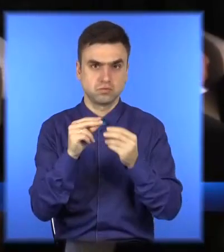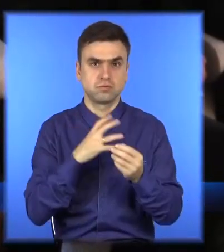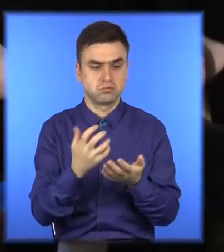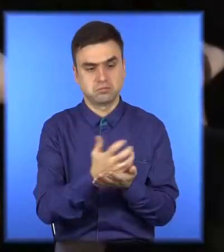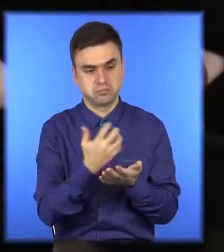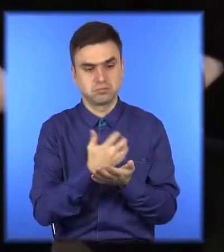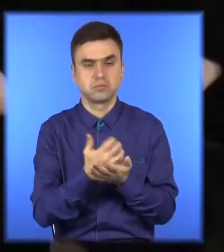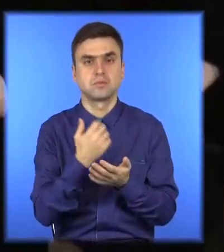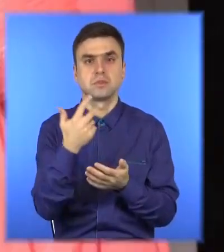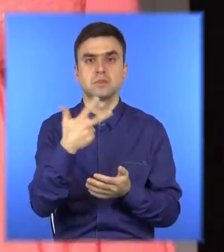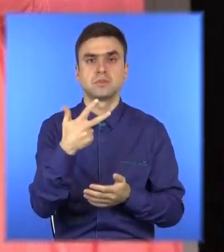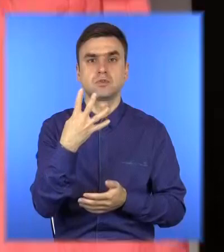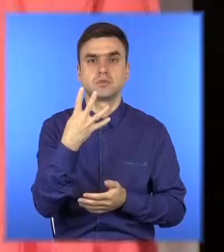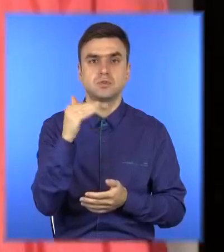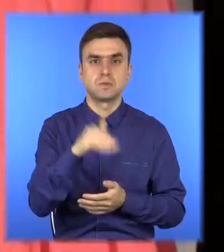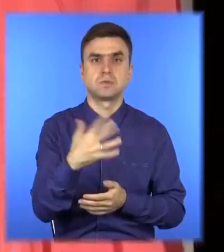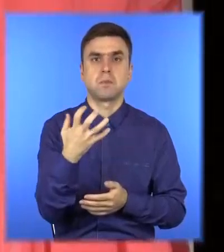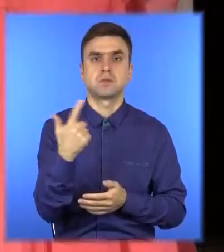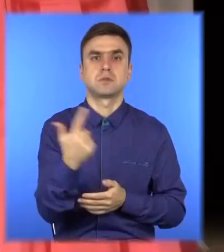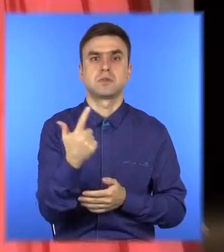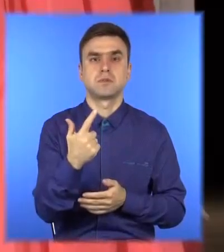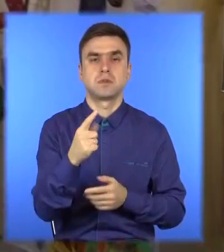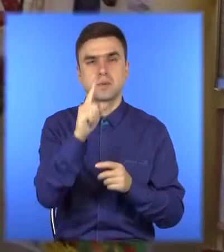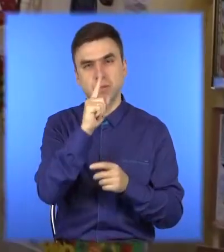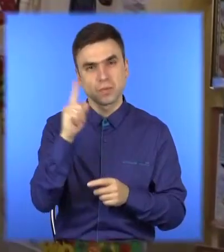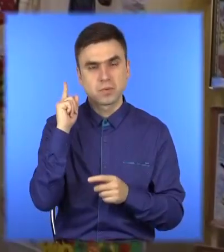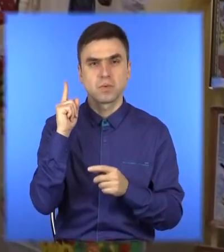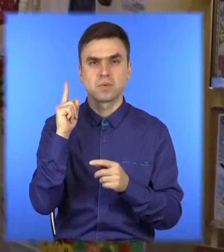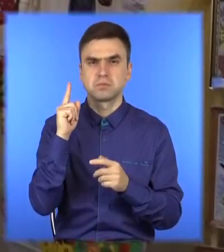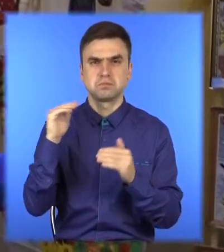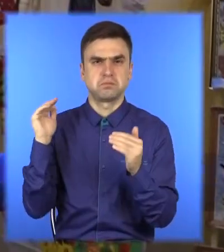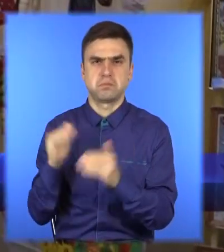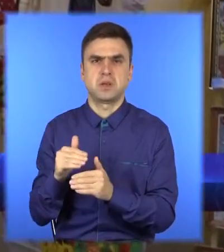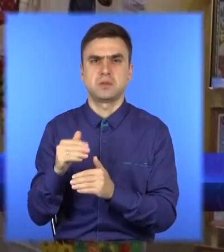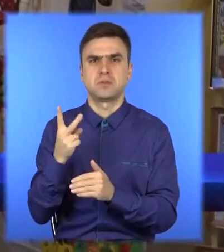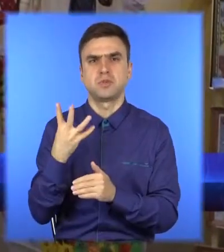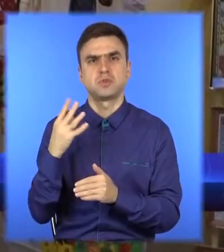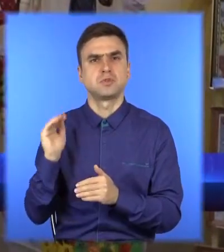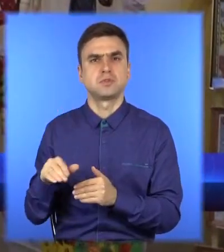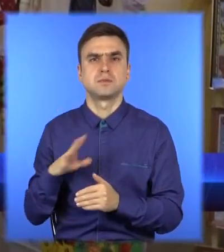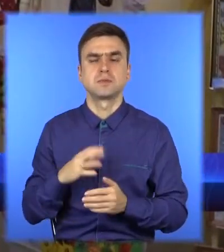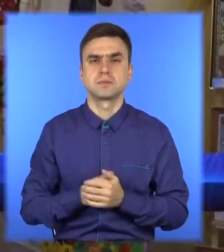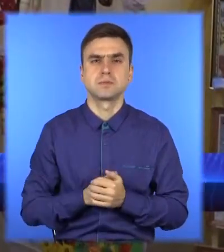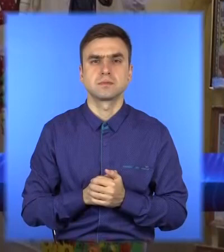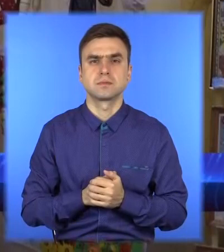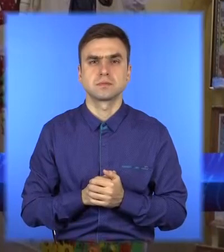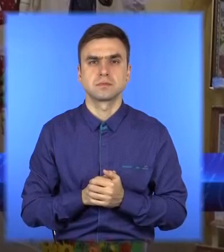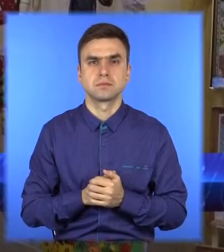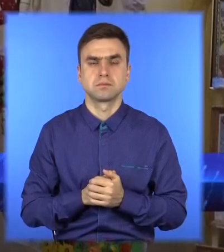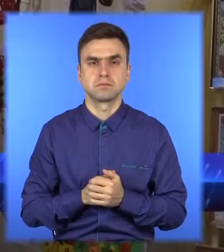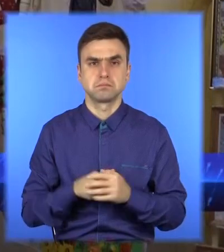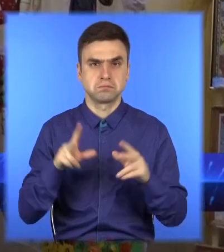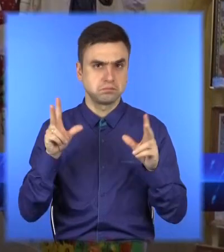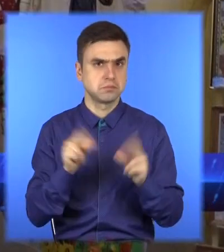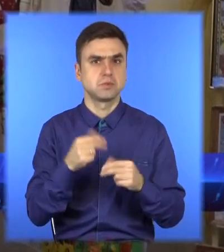гривень, що на 10 тисяч більше, ніж минулого року. Слава Богу, вже п'ятий рік, ціли одні і